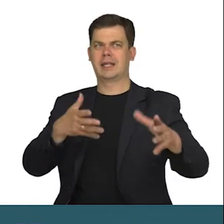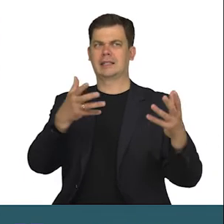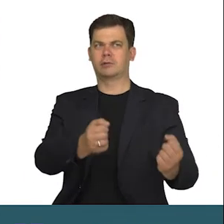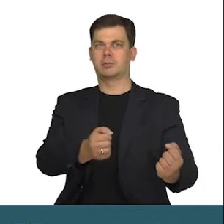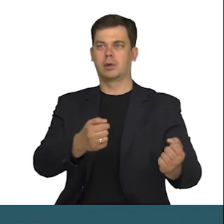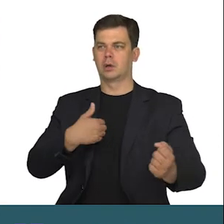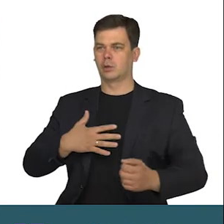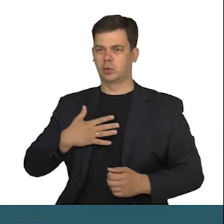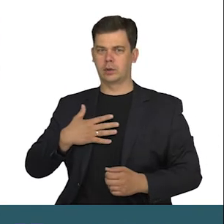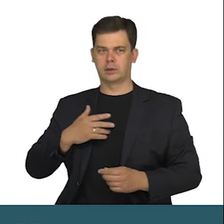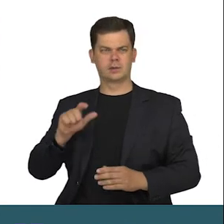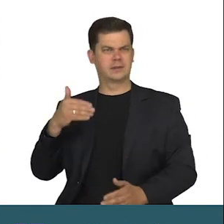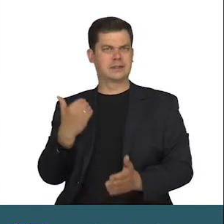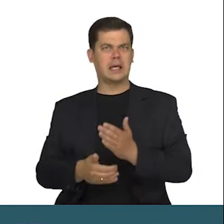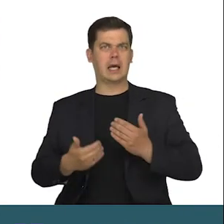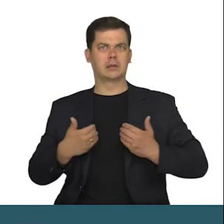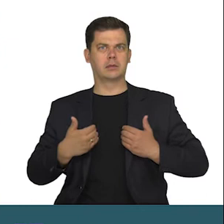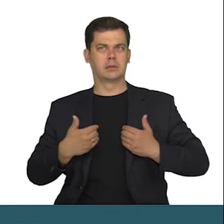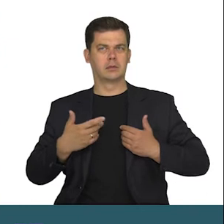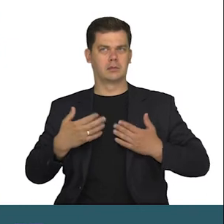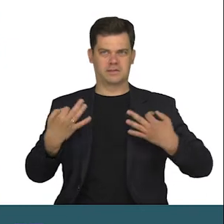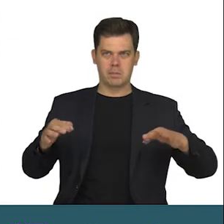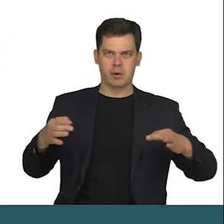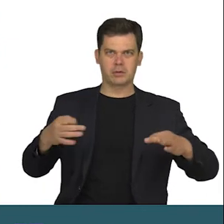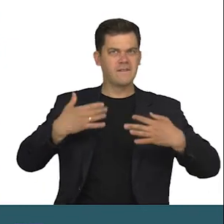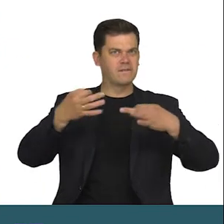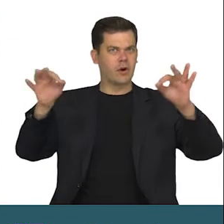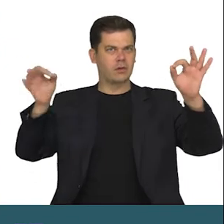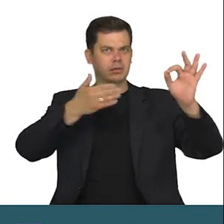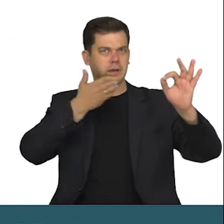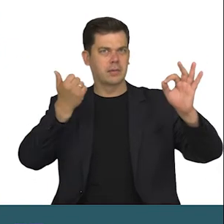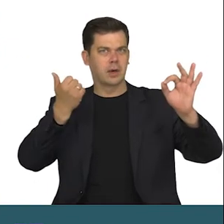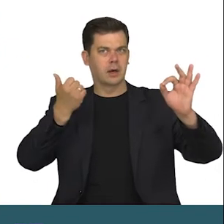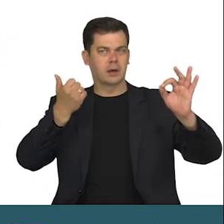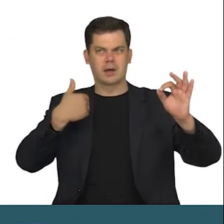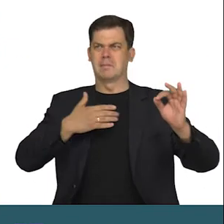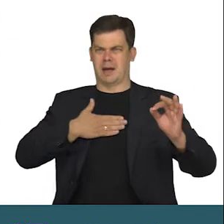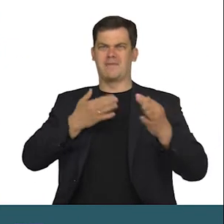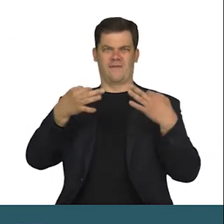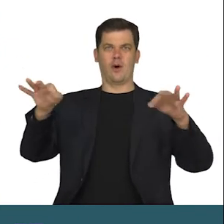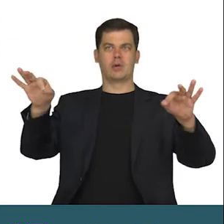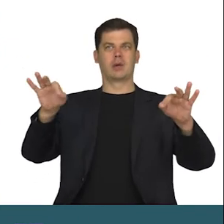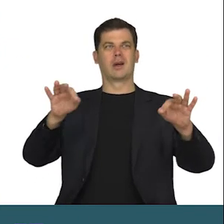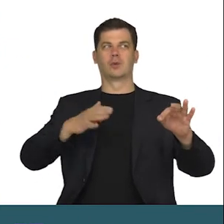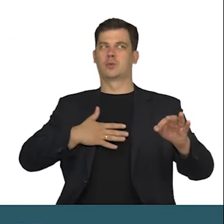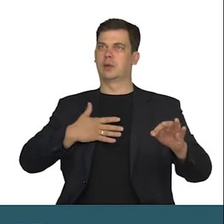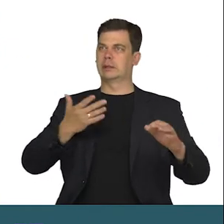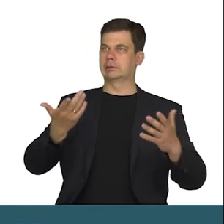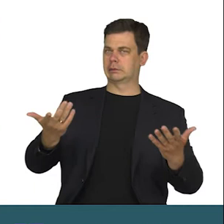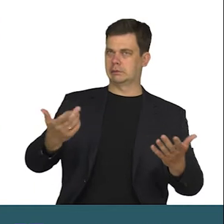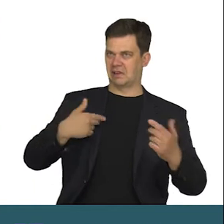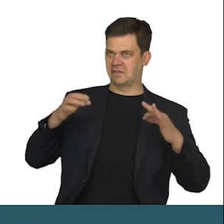poczuciu utraty czegoś. Swobody? Wolności? Niby mam, ale jednak coś wisi w powietrzu.